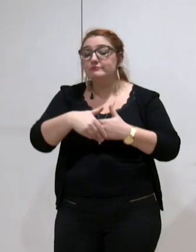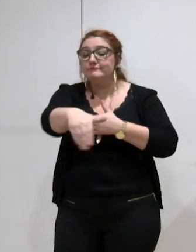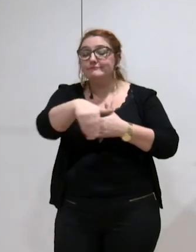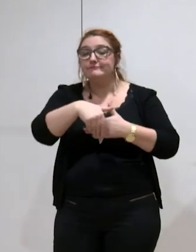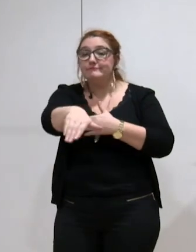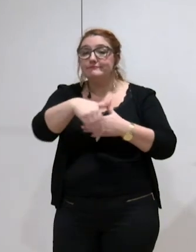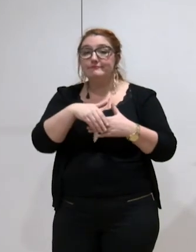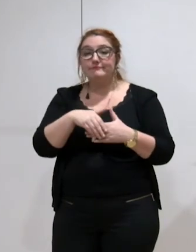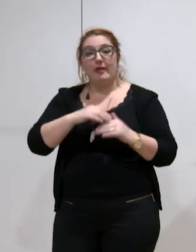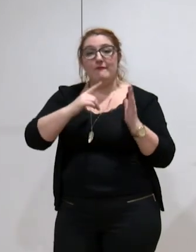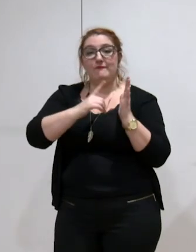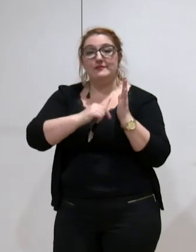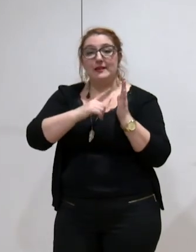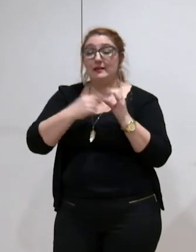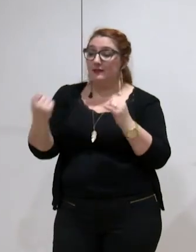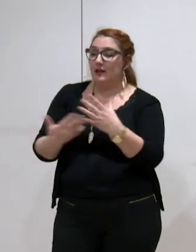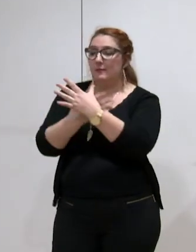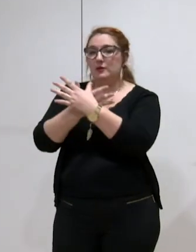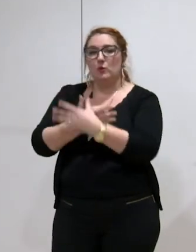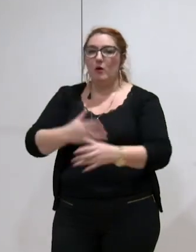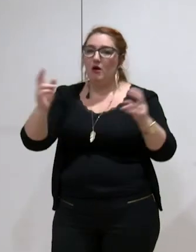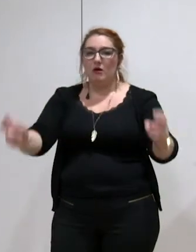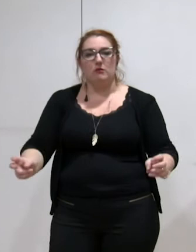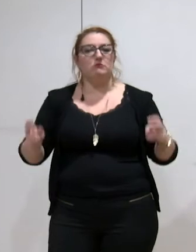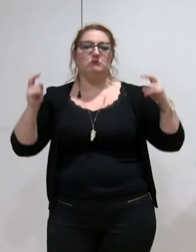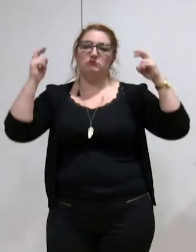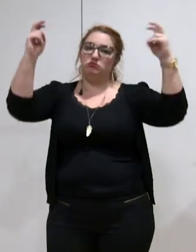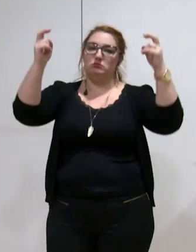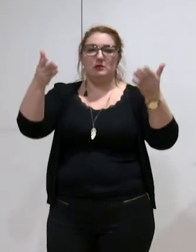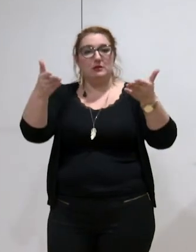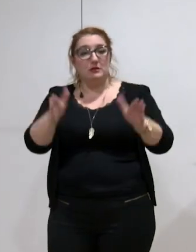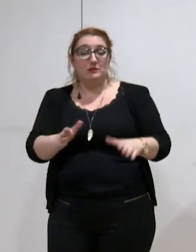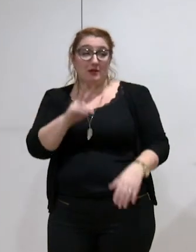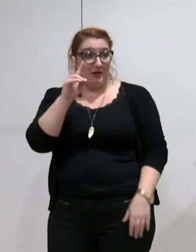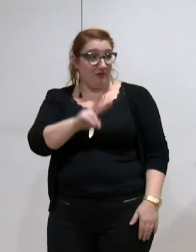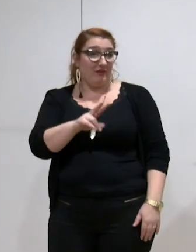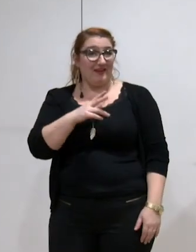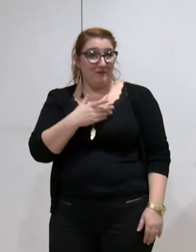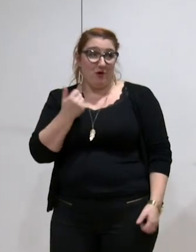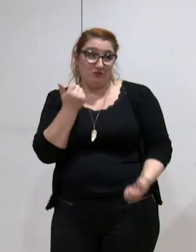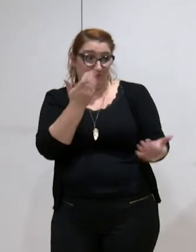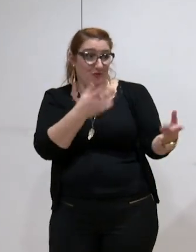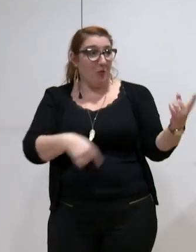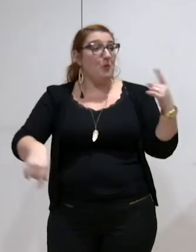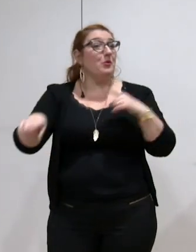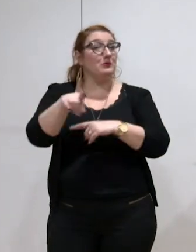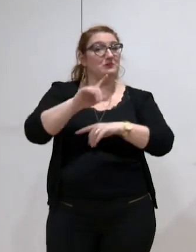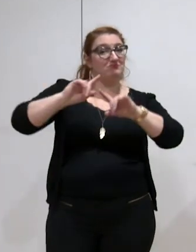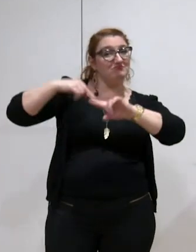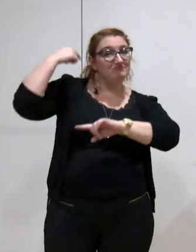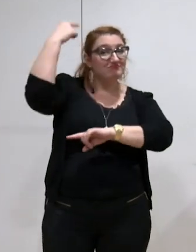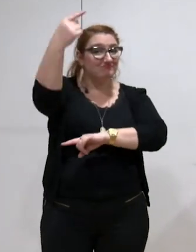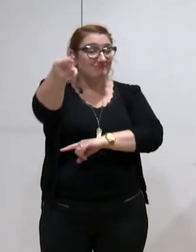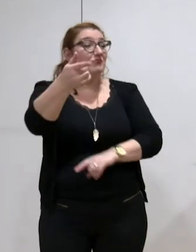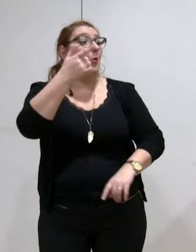de la fiscalité métropolitaine. Et là, je prends rendez-vous avec vous, je prends rendez-vous sur cette question parce que nous